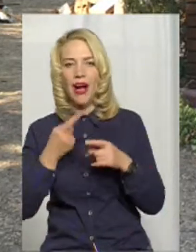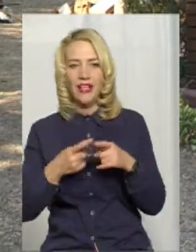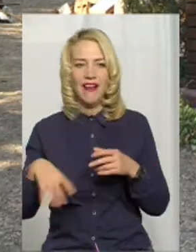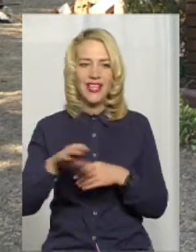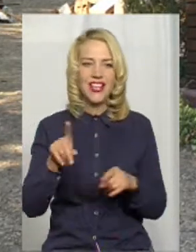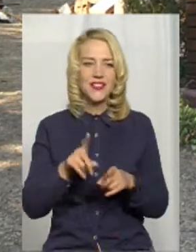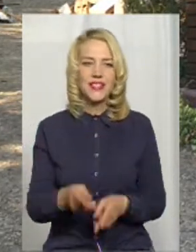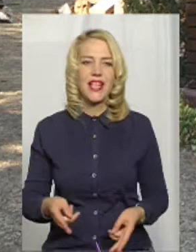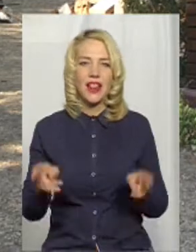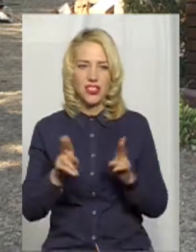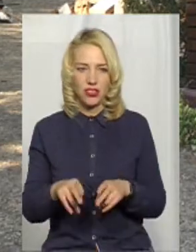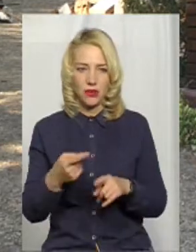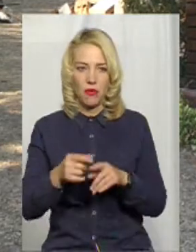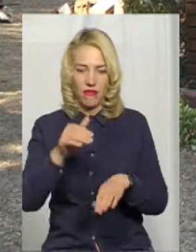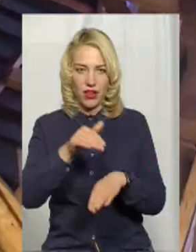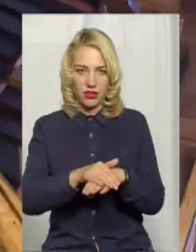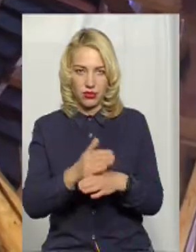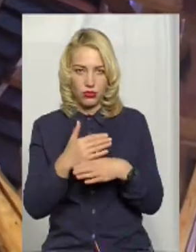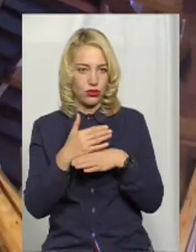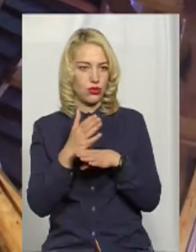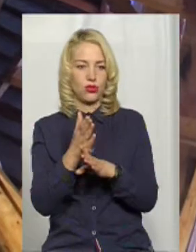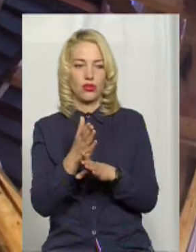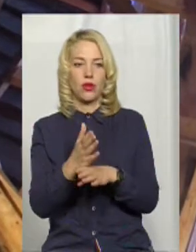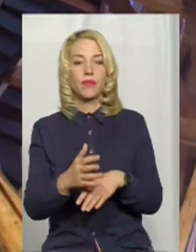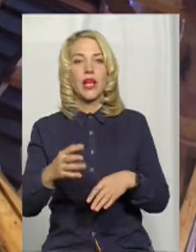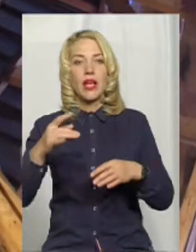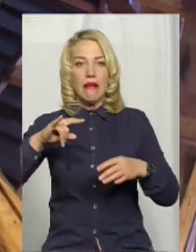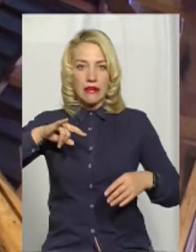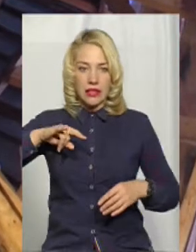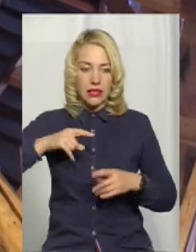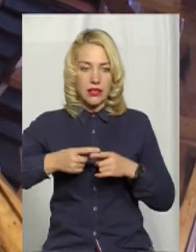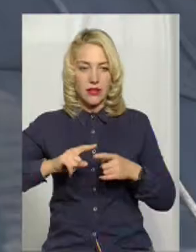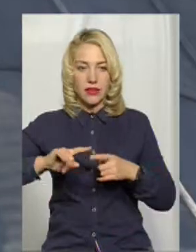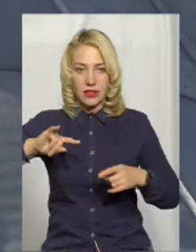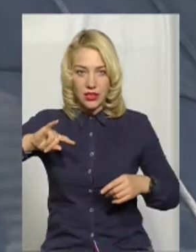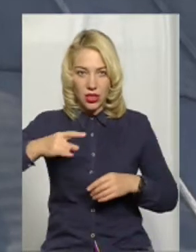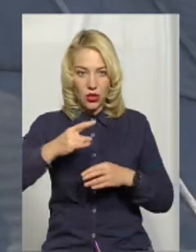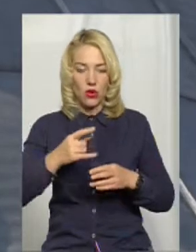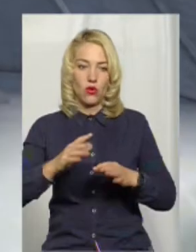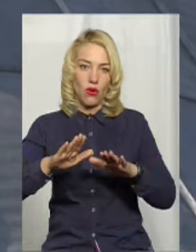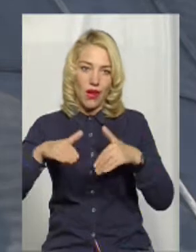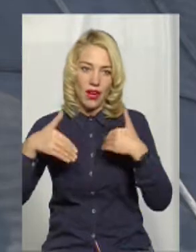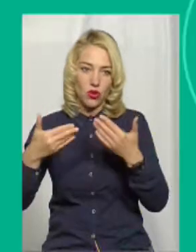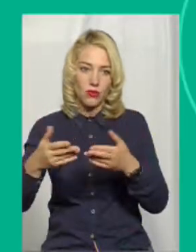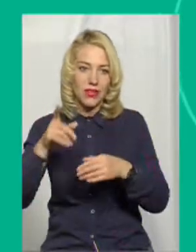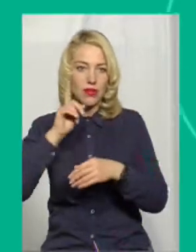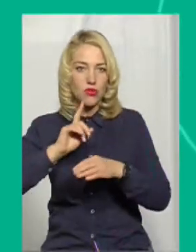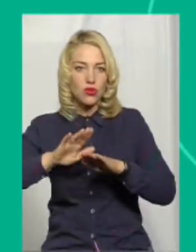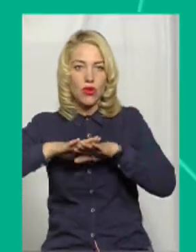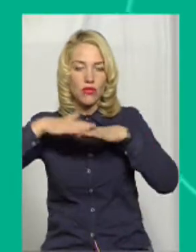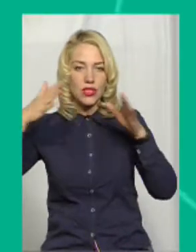залишилося, бо воно фактично зруйноване. Діру відкупила очільниця відділу культури, рекомендувала тимчасово накрити цілефаном.